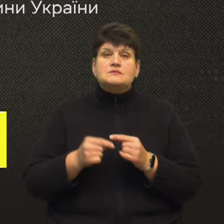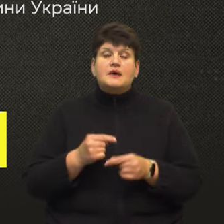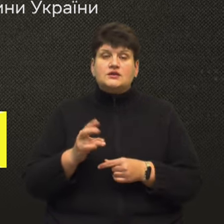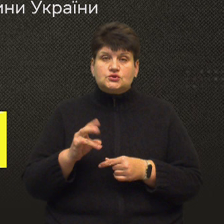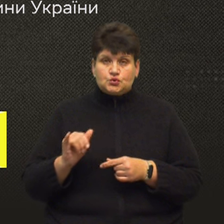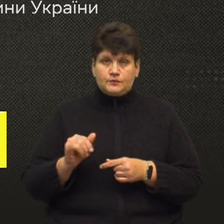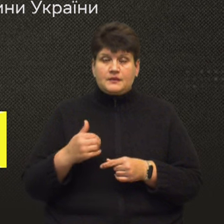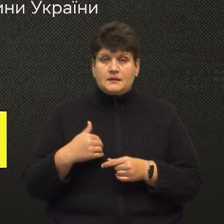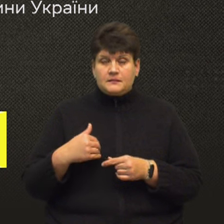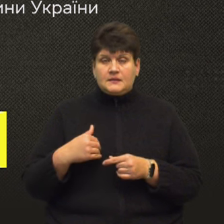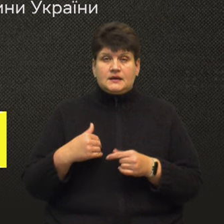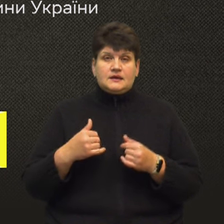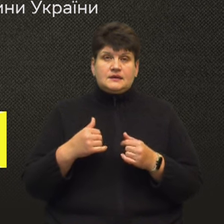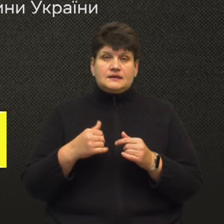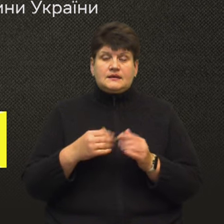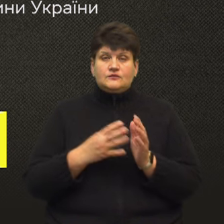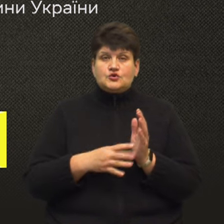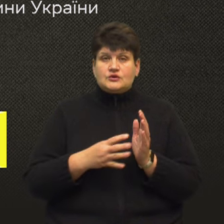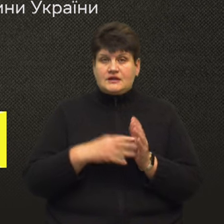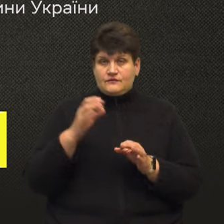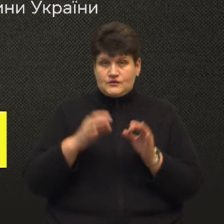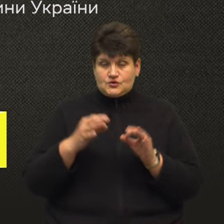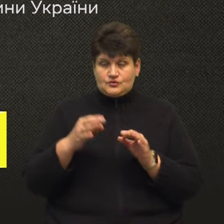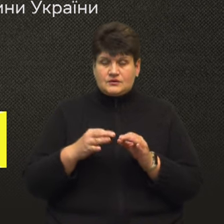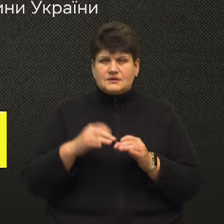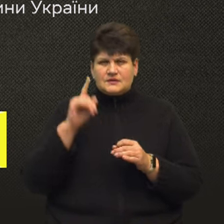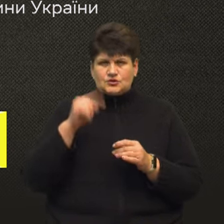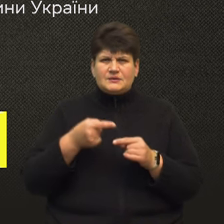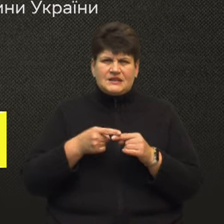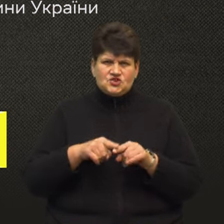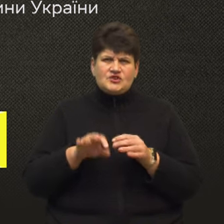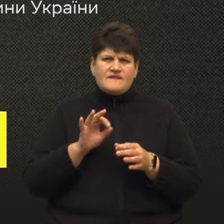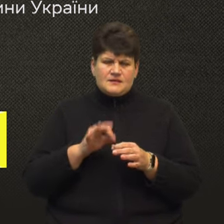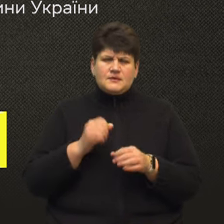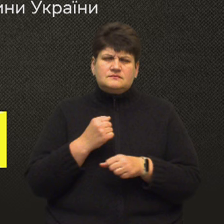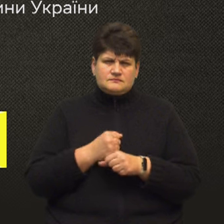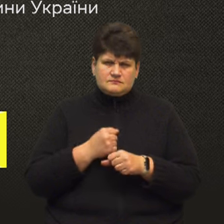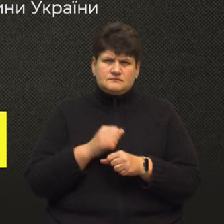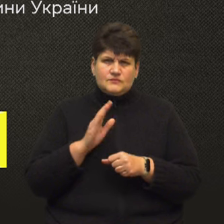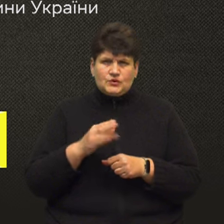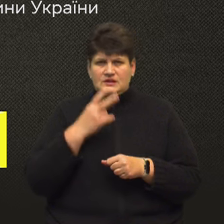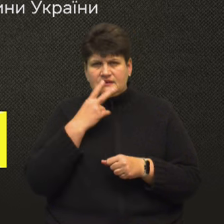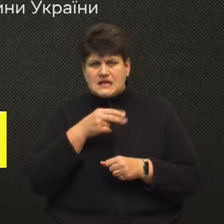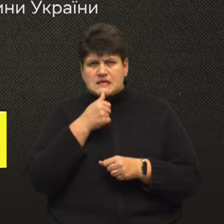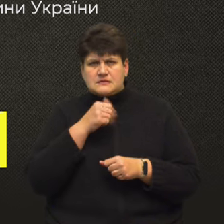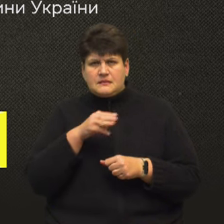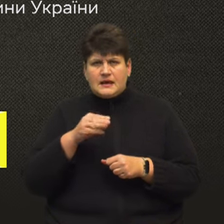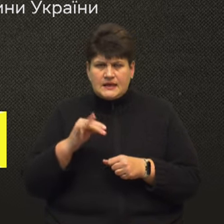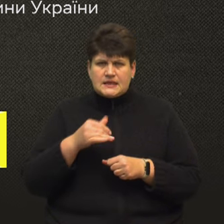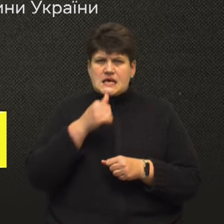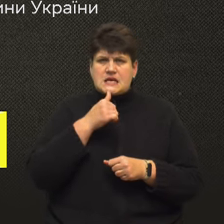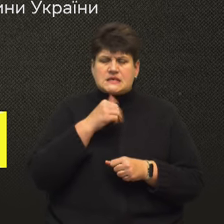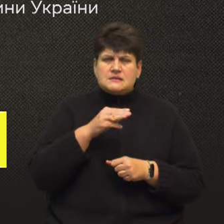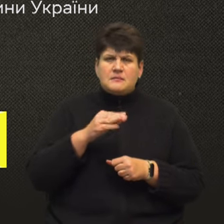на 99% впевнені, що ми пройдемо технічний відбір, тому що дивилися експерти, дивилися експерти з,